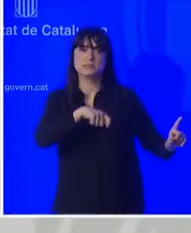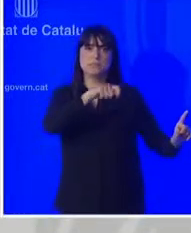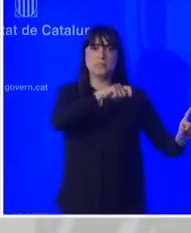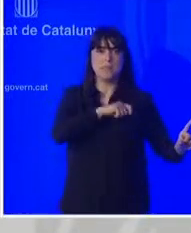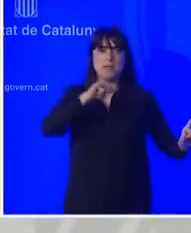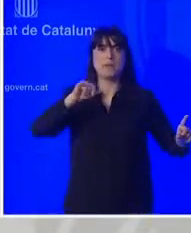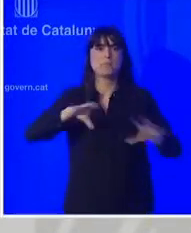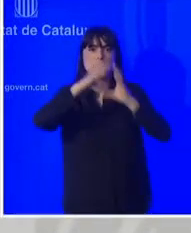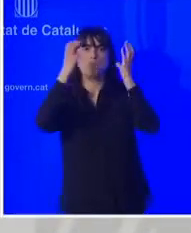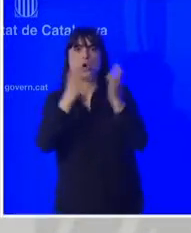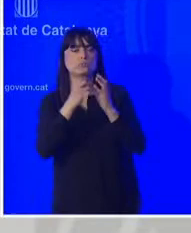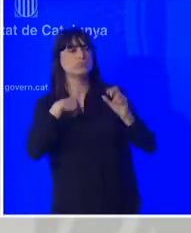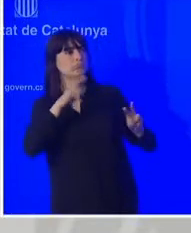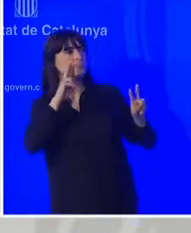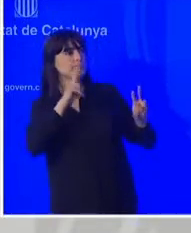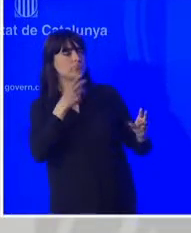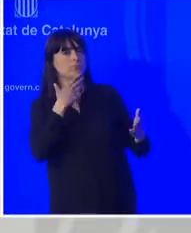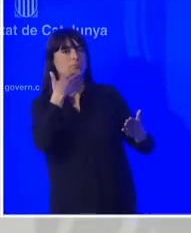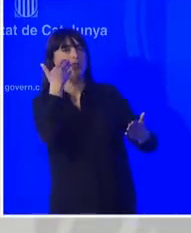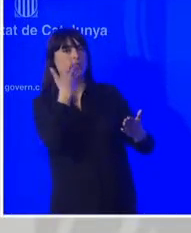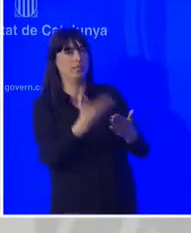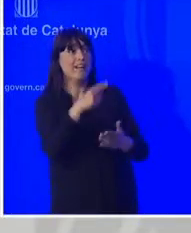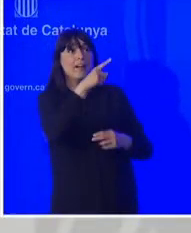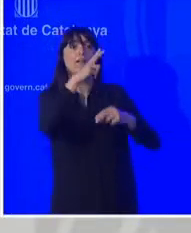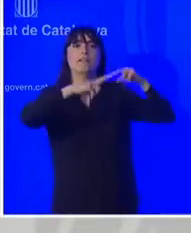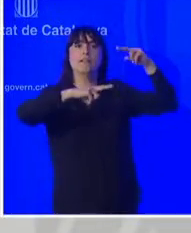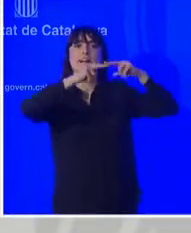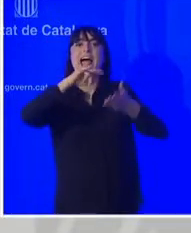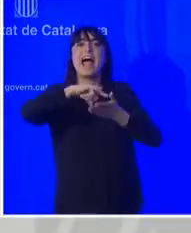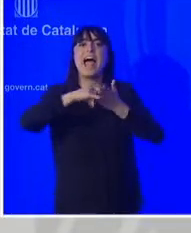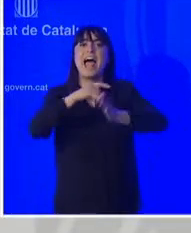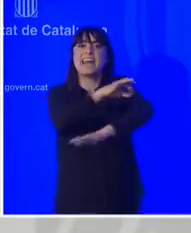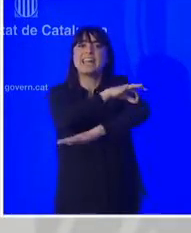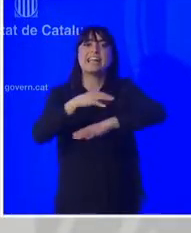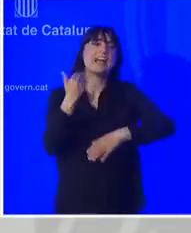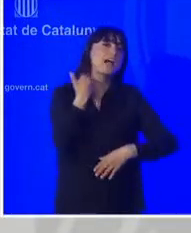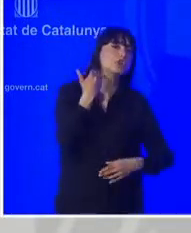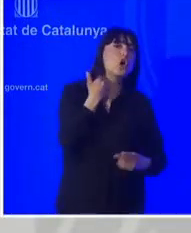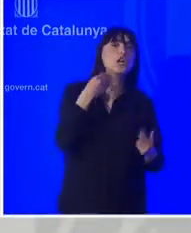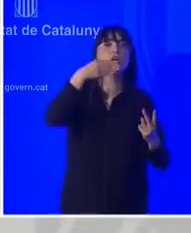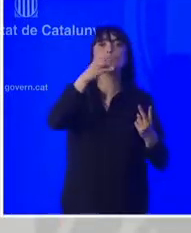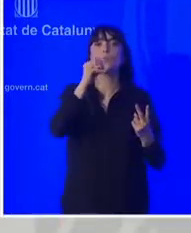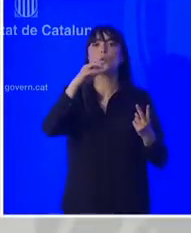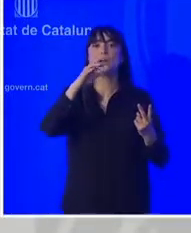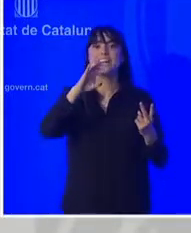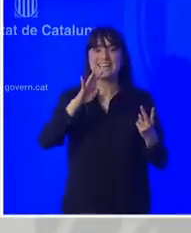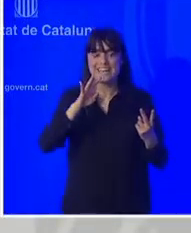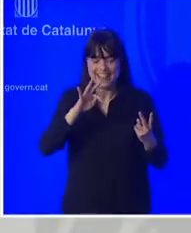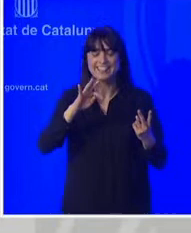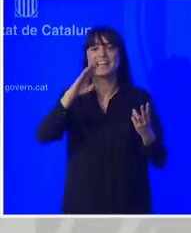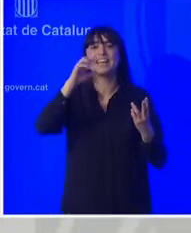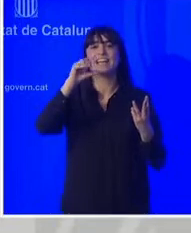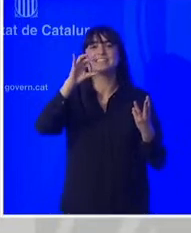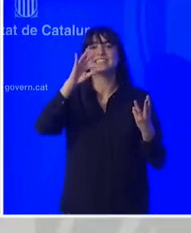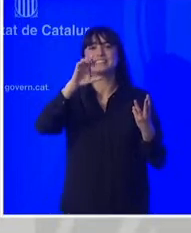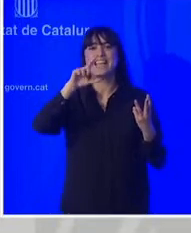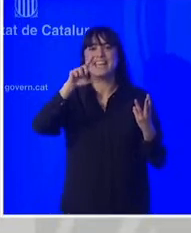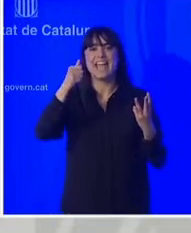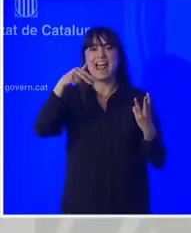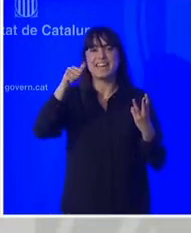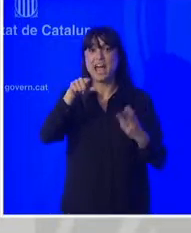internacional. L'immoble va ser projectat per l'arquitecte Antoni Bonet Castellana, una de les principals figures